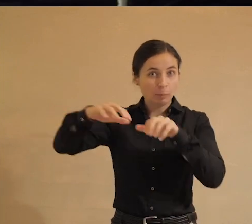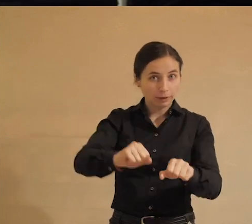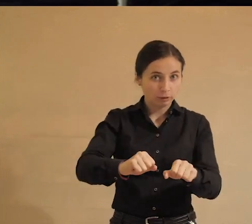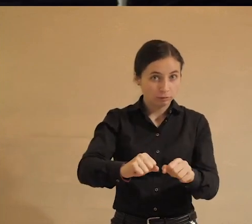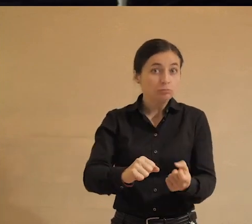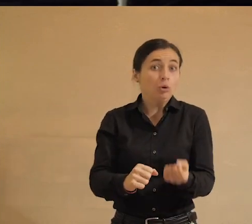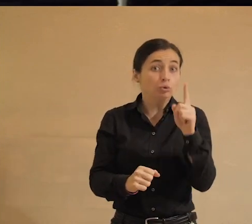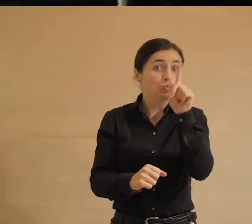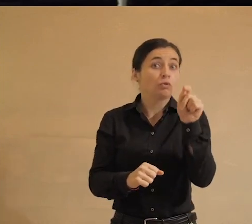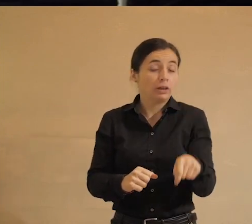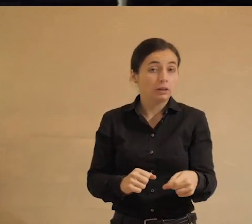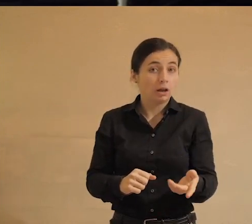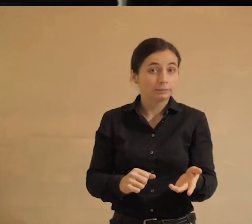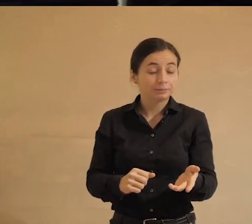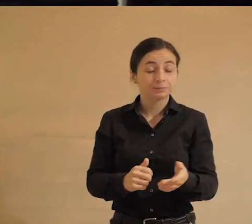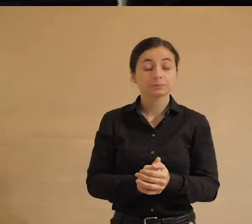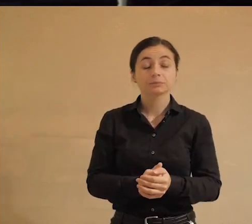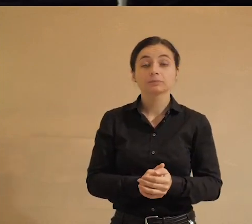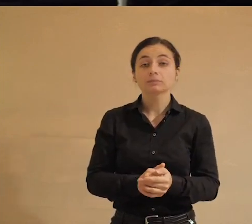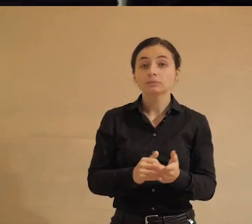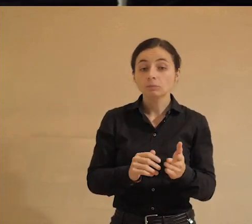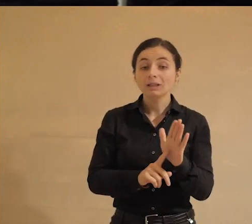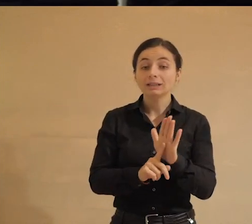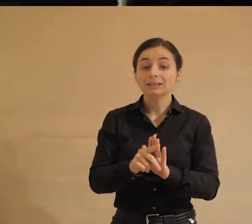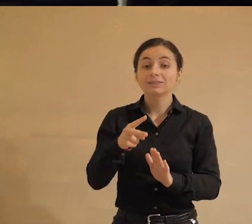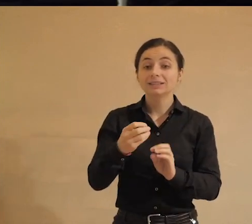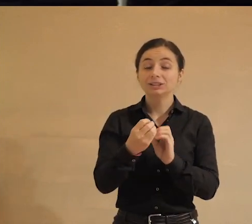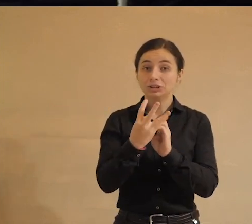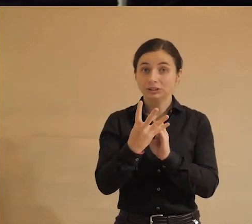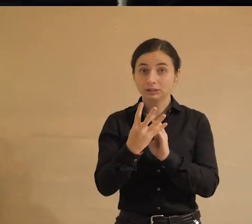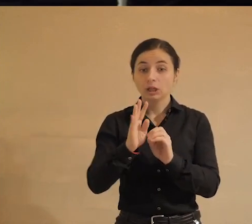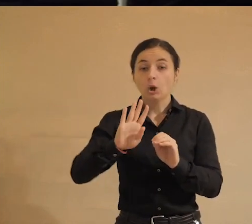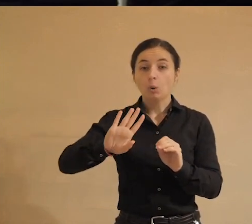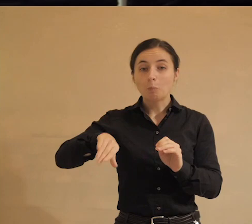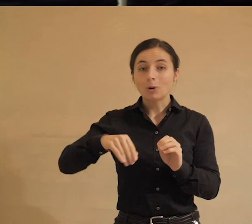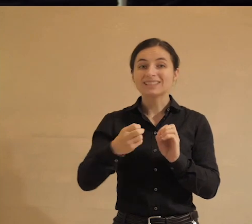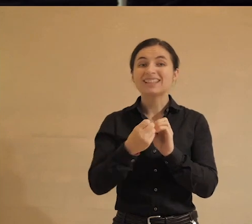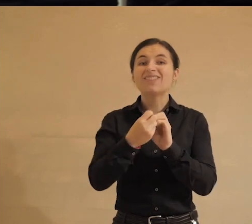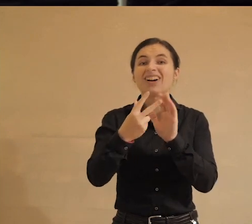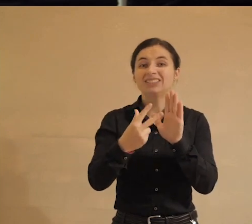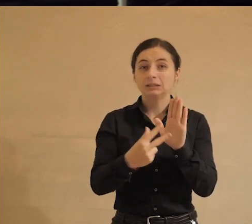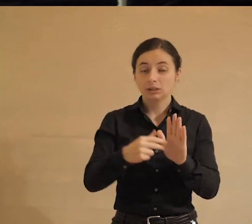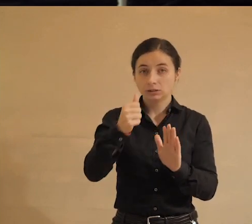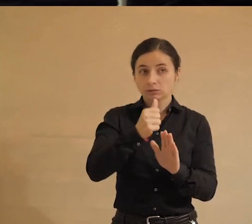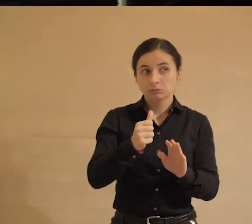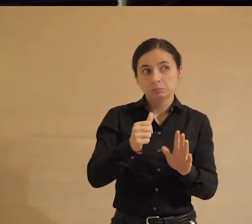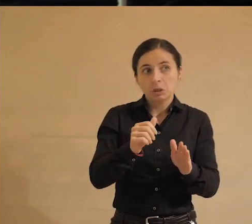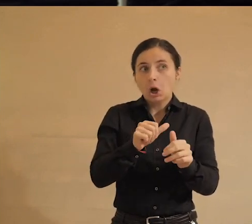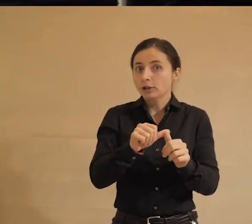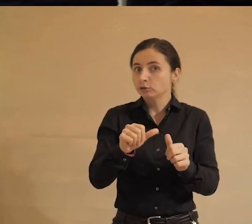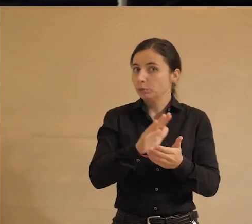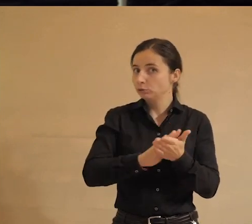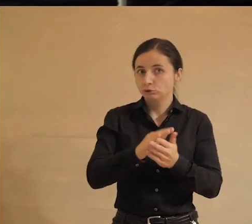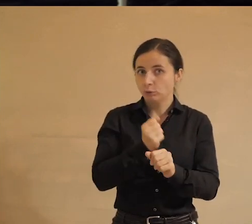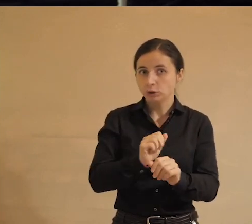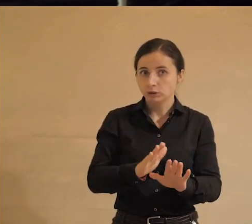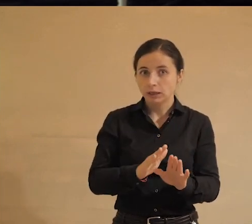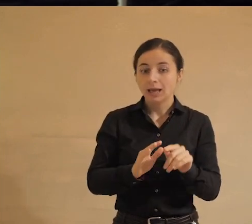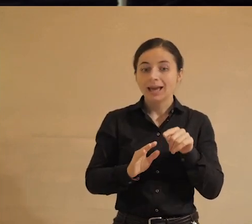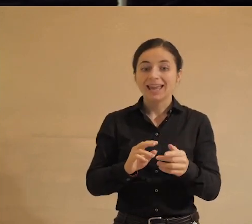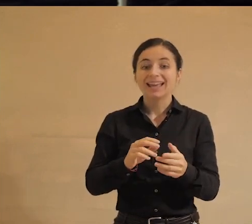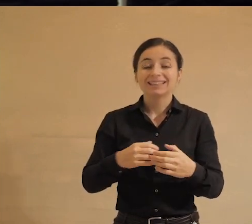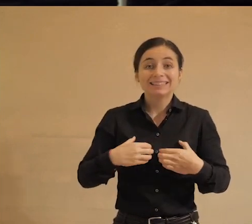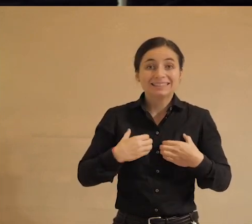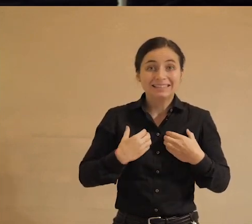откуда война-то возьмется? Вот начиная с 2014 года и в особенности после 2018, хотя вроде мы ничего особенно такого не делали, этот